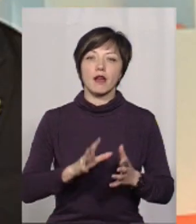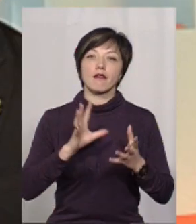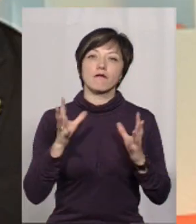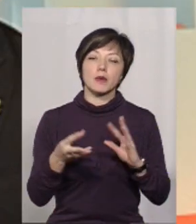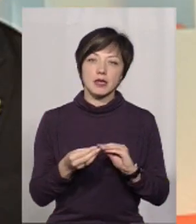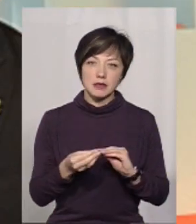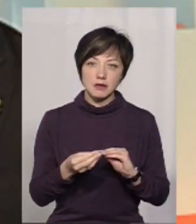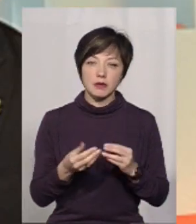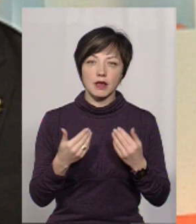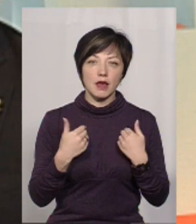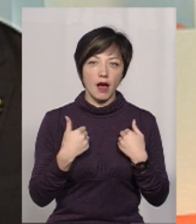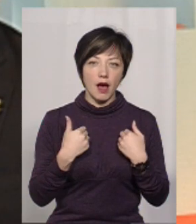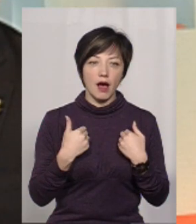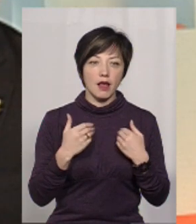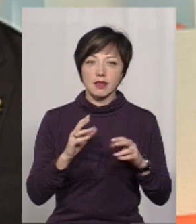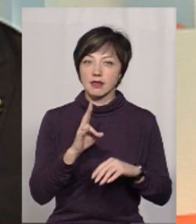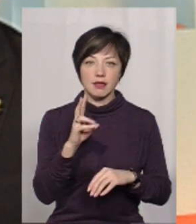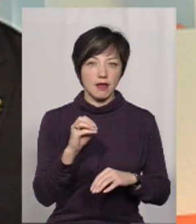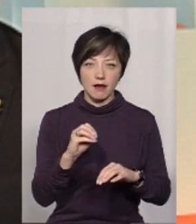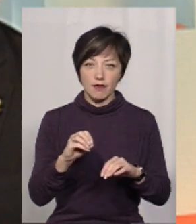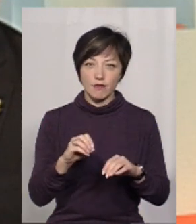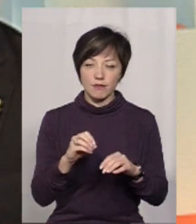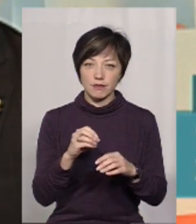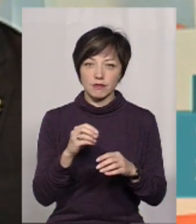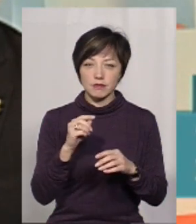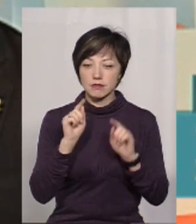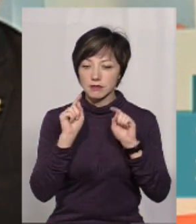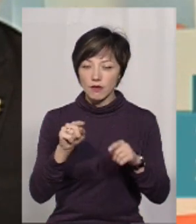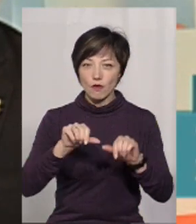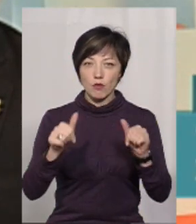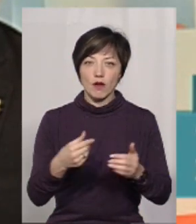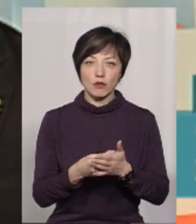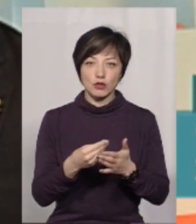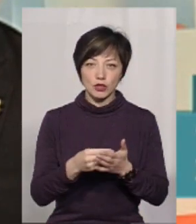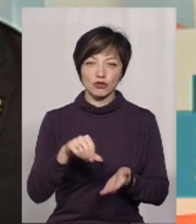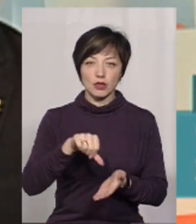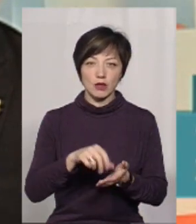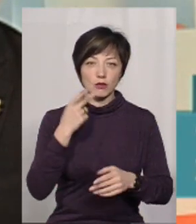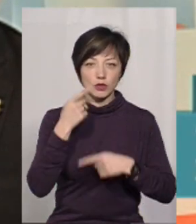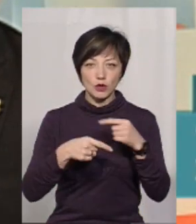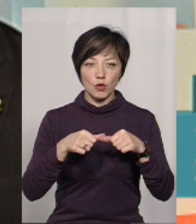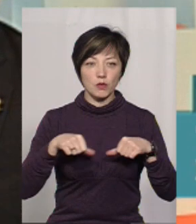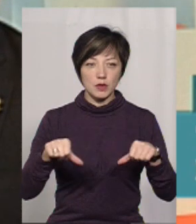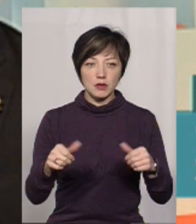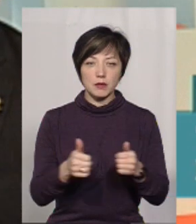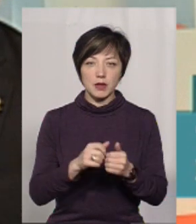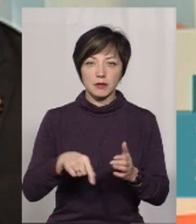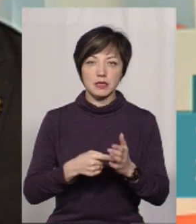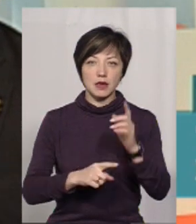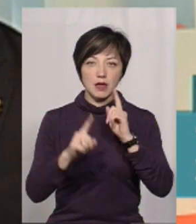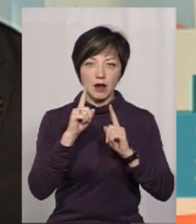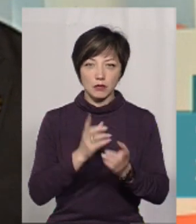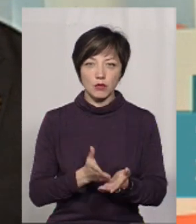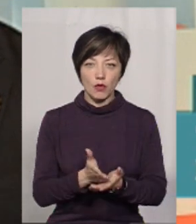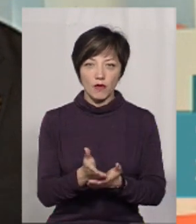принципі, я не стою у витоків формування бюджету, хоча я є член постійної діючої комісії при Хмельницької міської